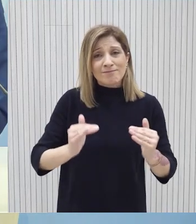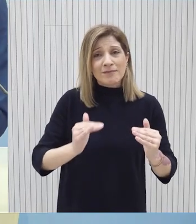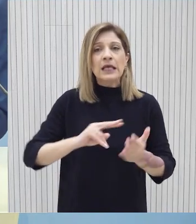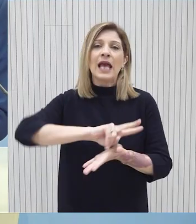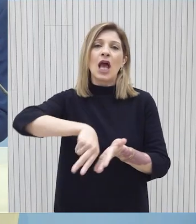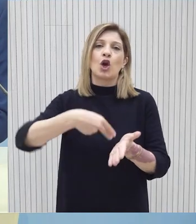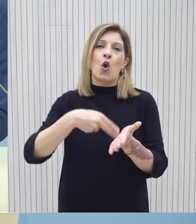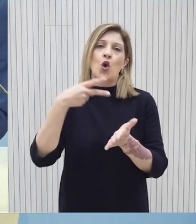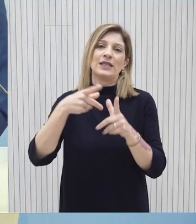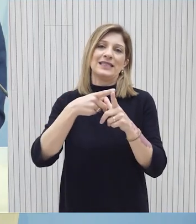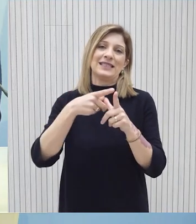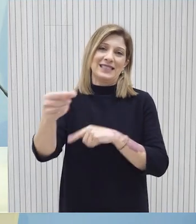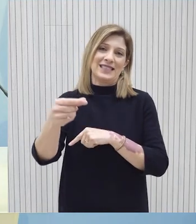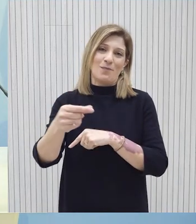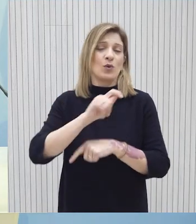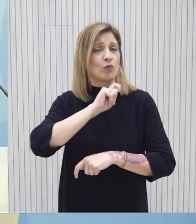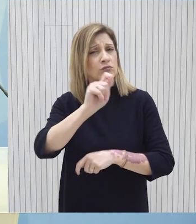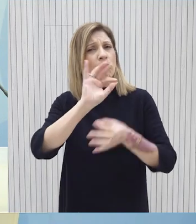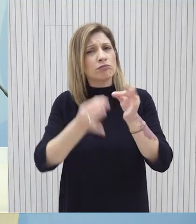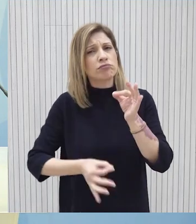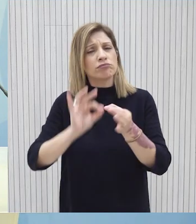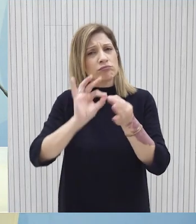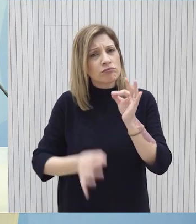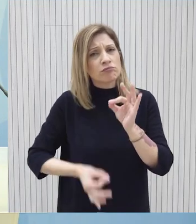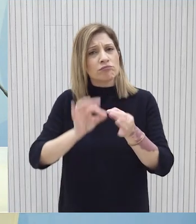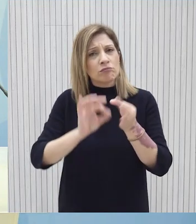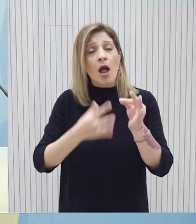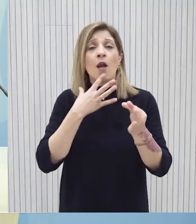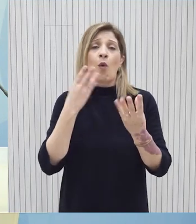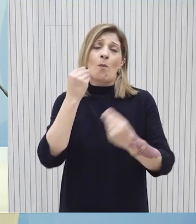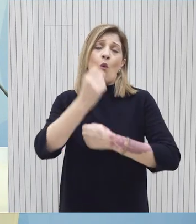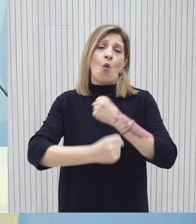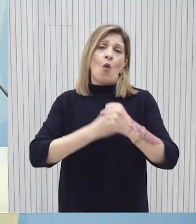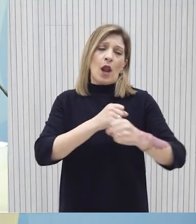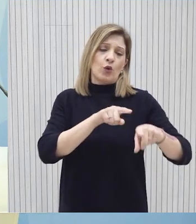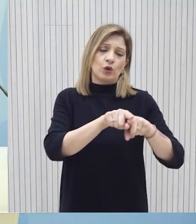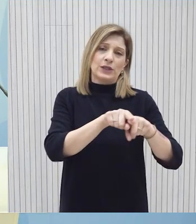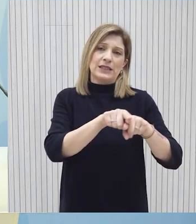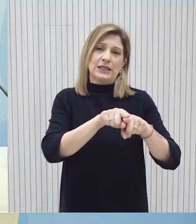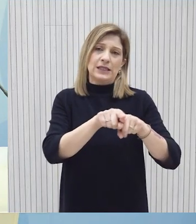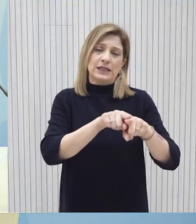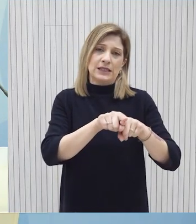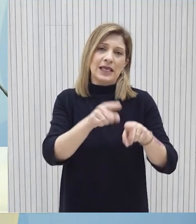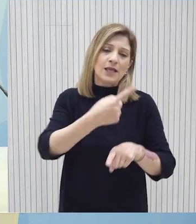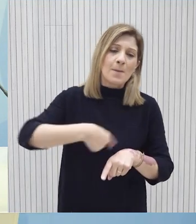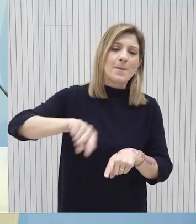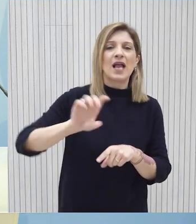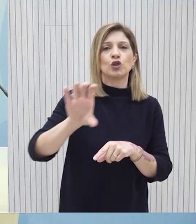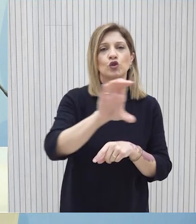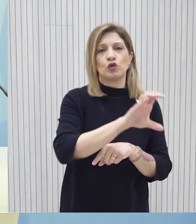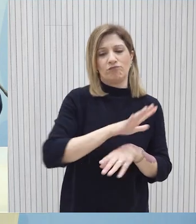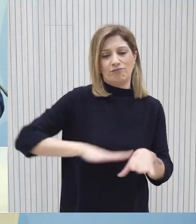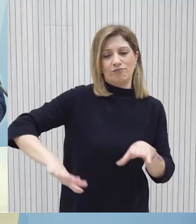ρόλο που η Κύπρο διαδραματίζει σε αυτές τις προσπάθειες λόγω των διαχρονικών άριστων σχέσεων που διατηρούμε με όλες τις χώρες της